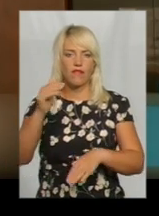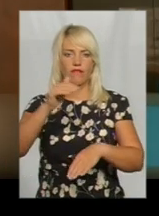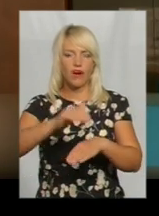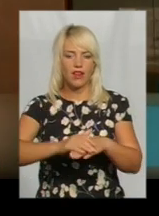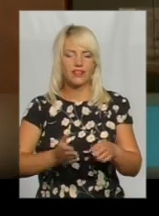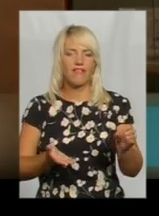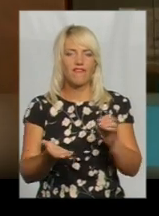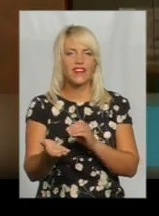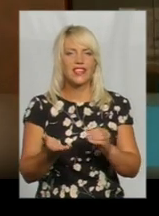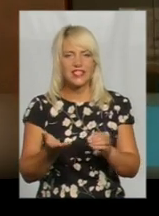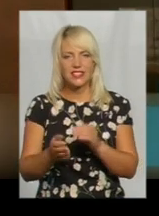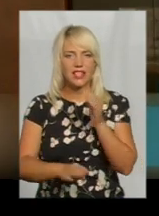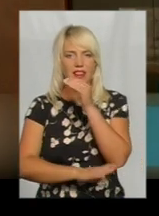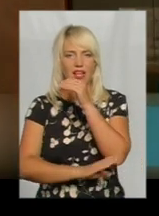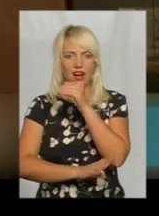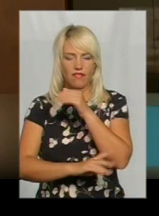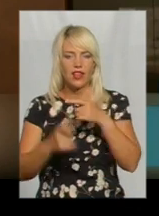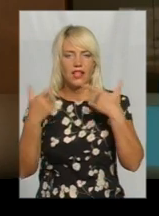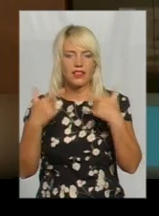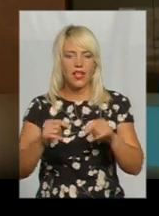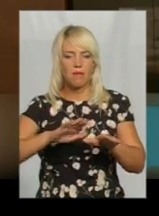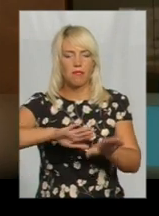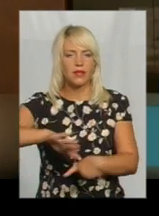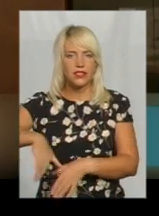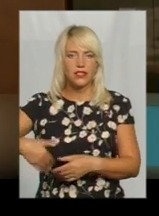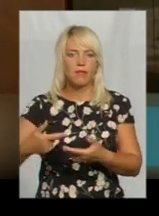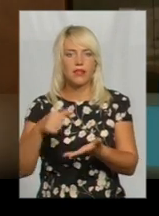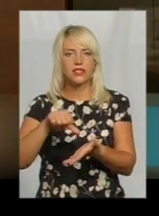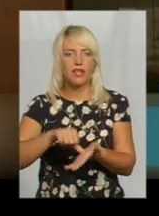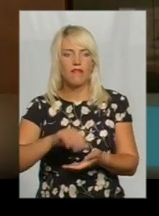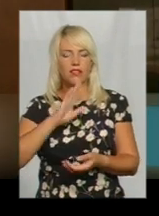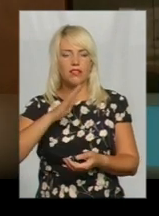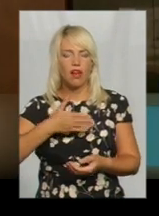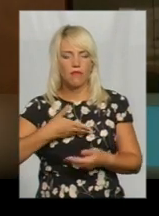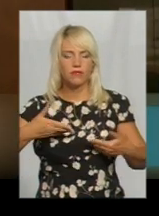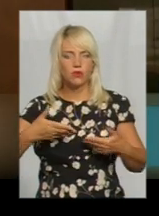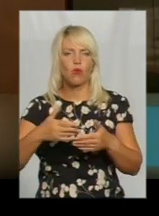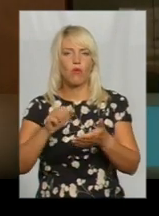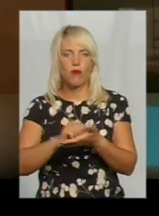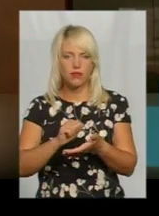де після представлення нам документів